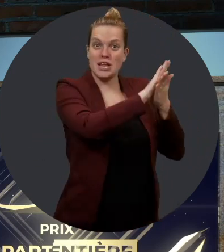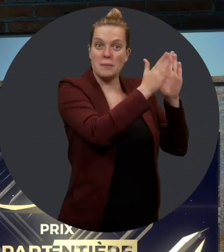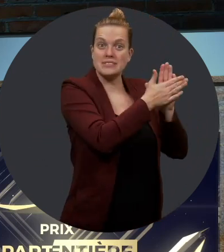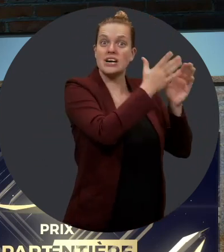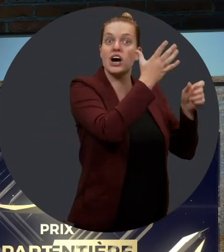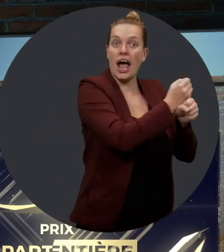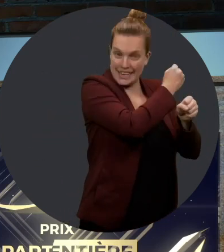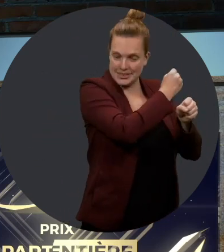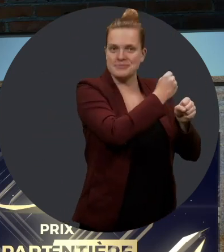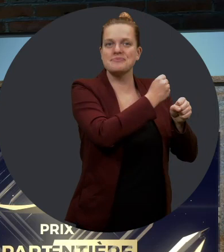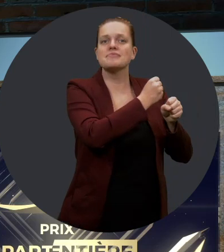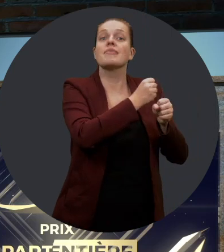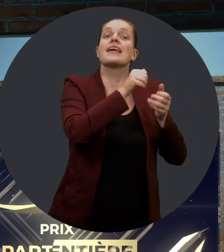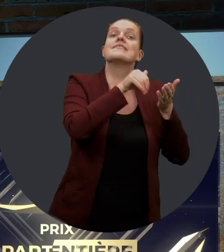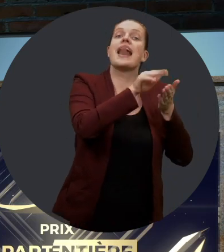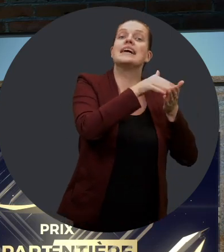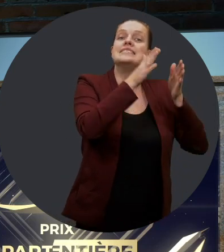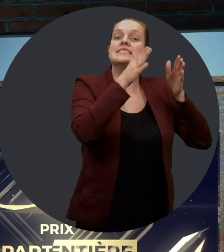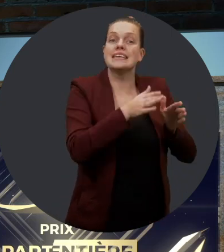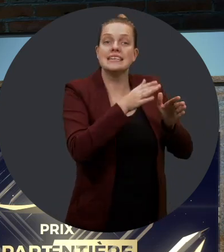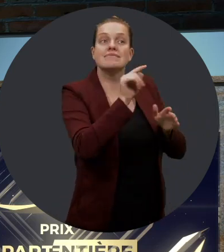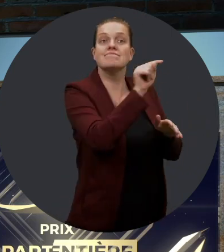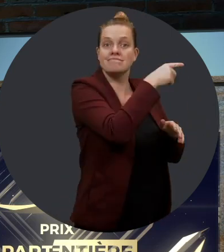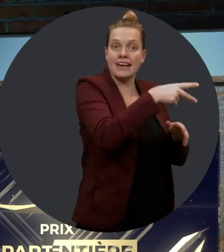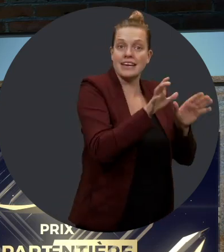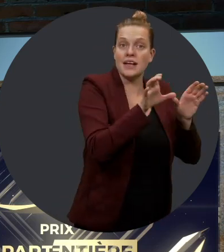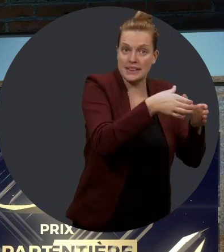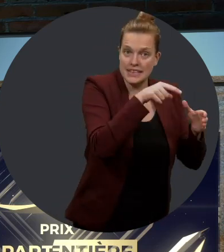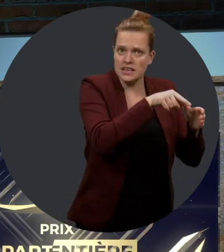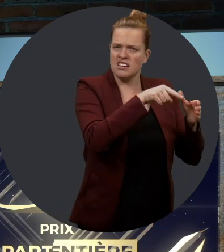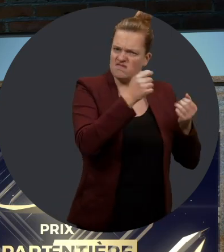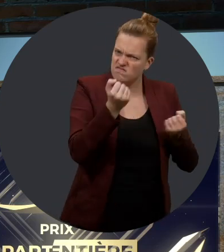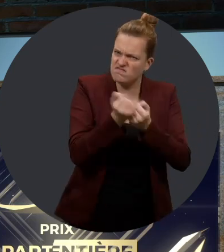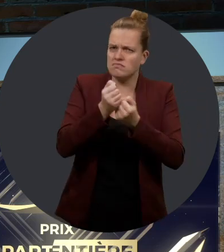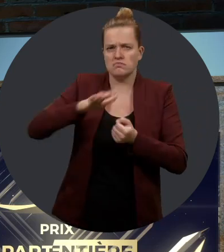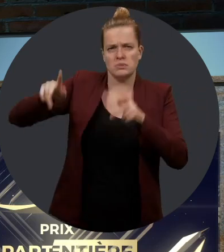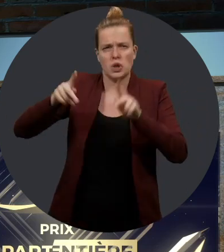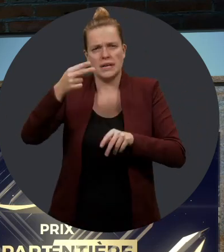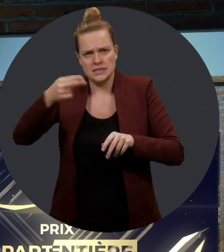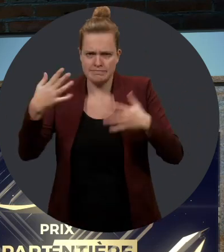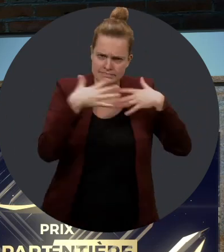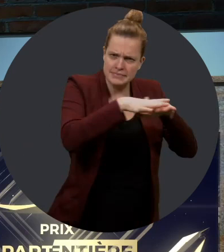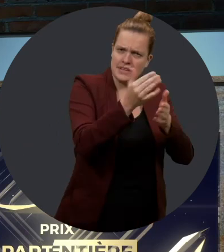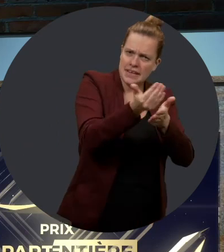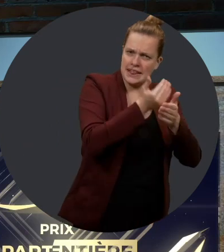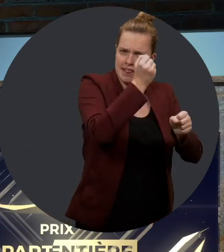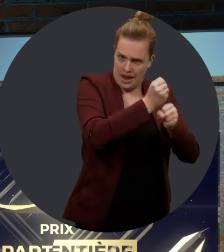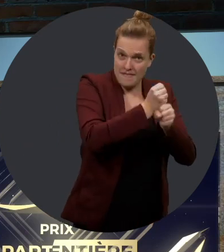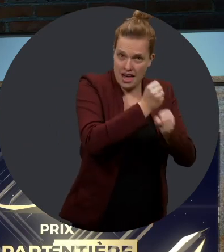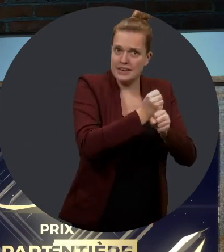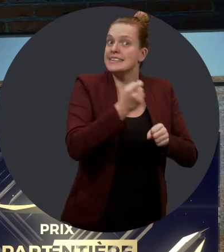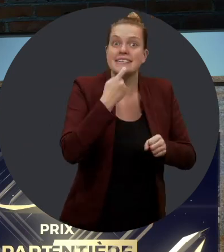l'entreprise lauréate. Les finalistes de la catégorie « Entreprises soutenant l'intégration et le maintien en emploi